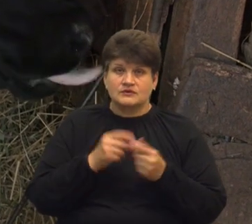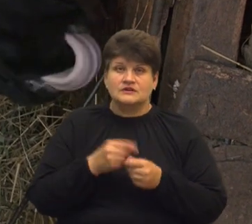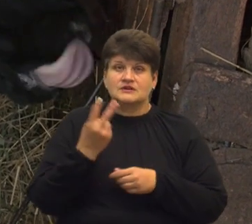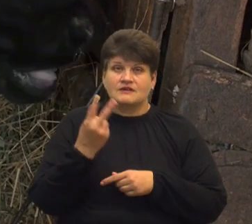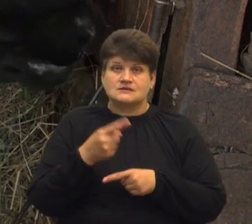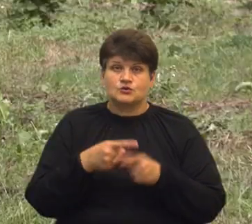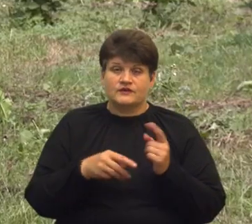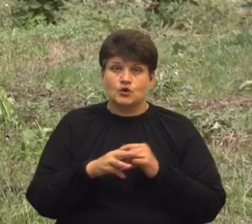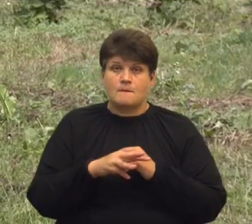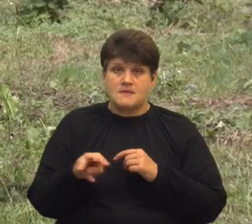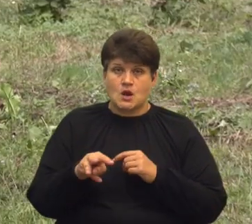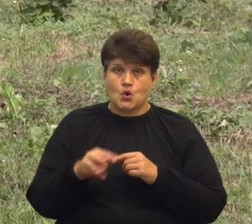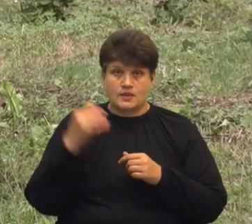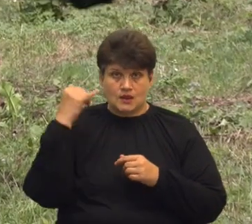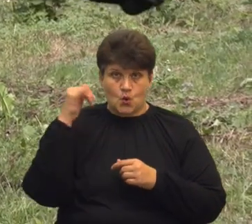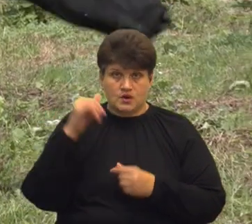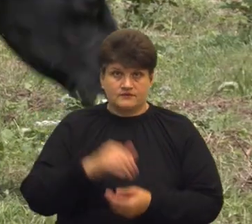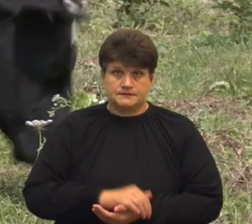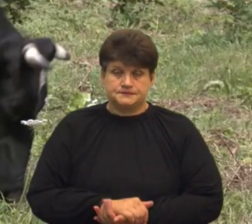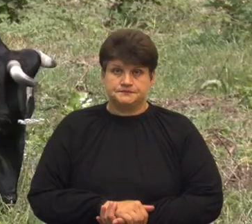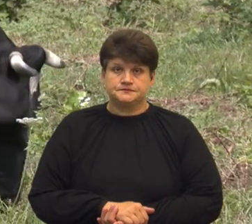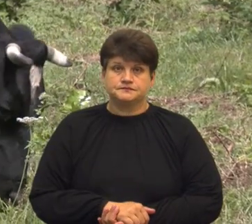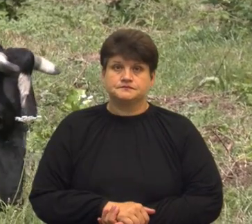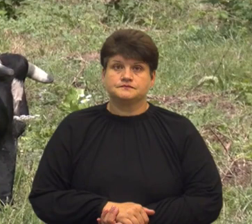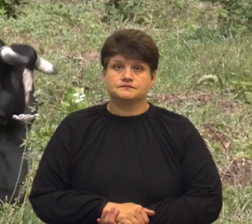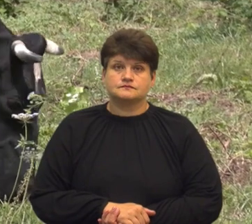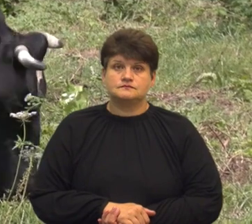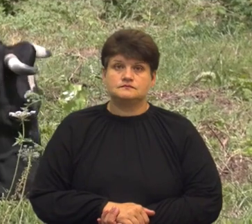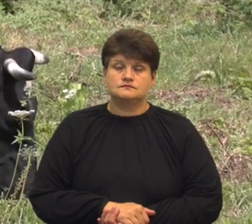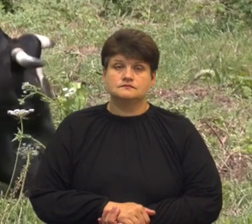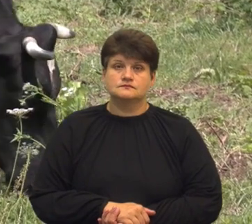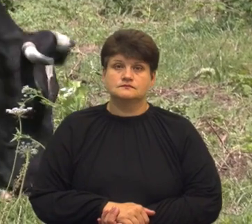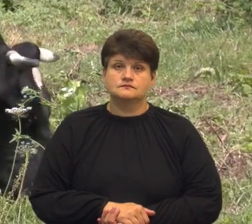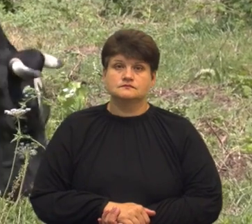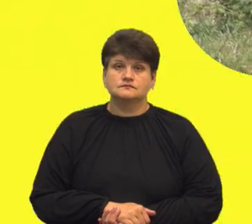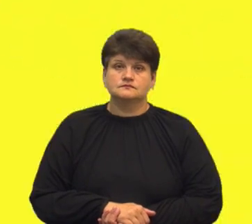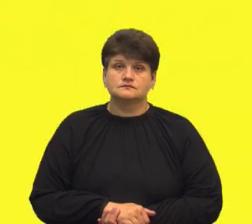мільйони корів. Богдана Савицька, Оксана Галіяш, Суспільні новини, Тернопільщина.